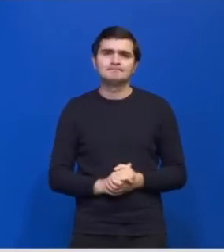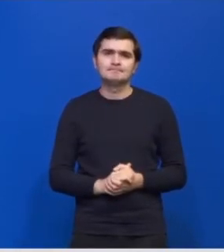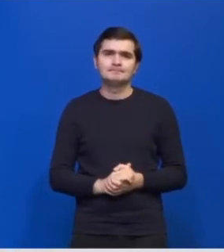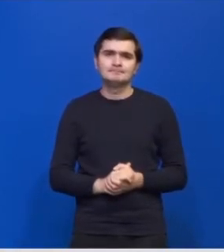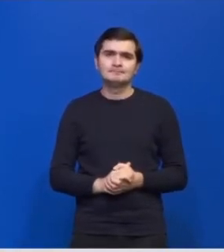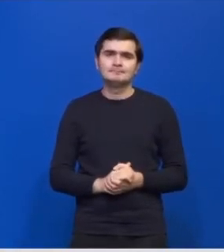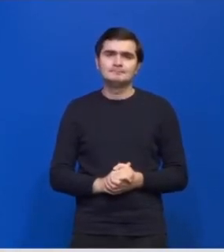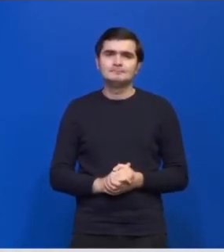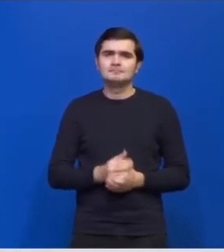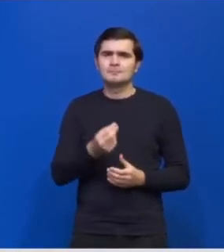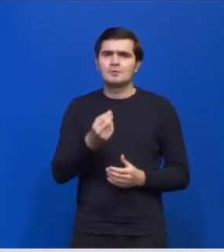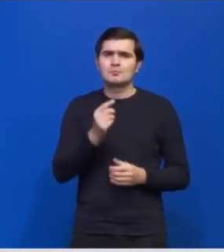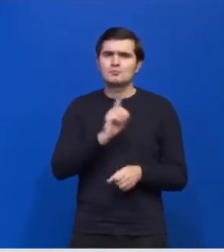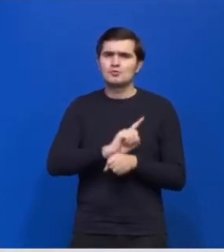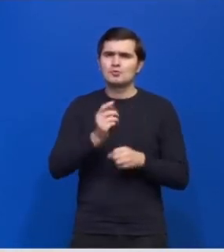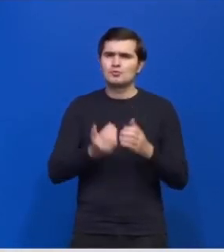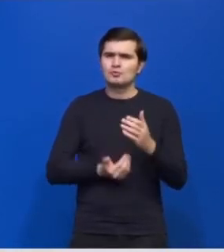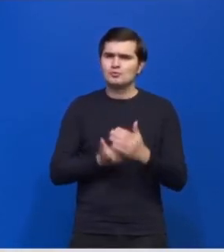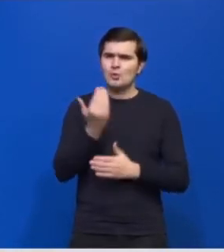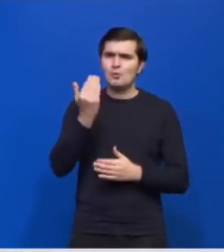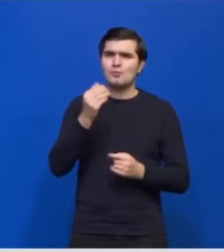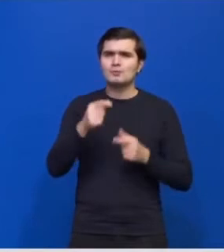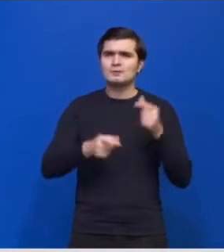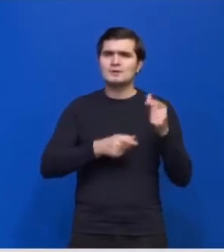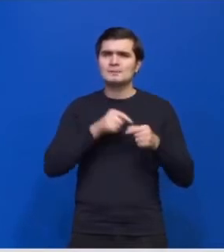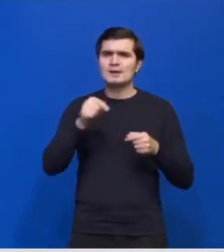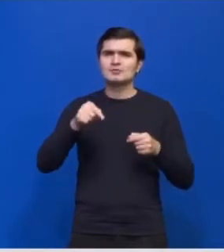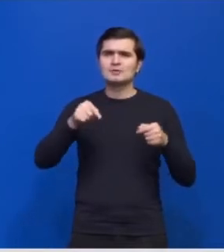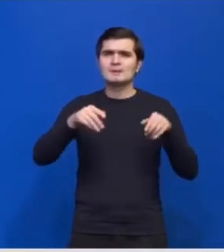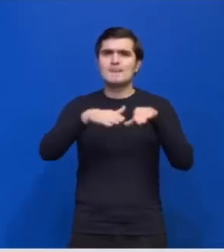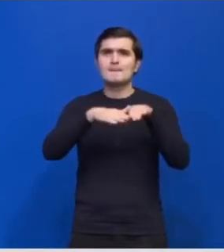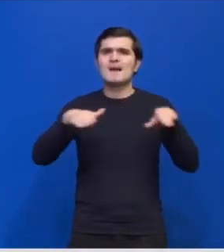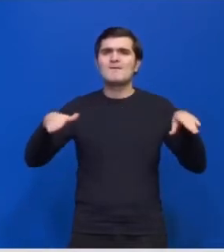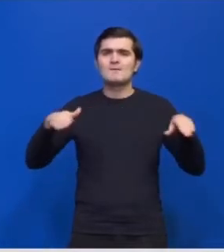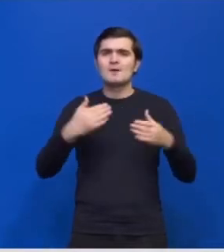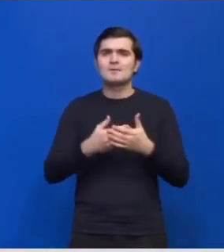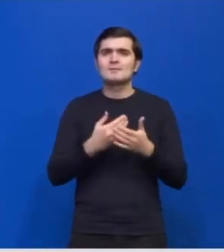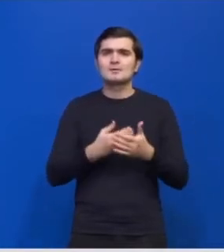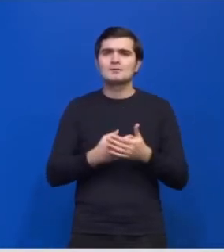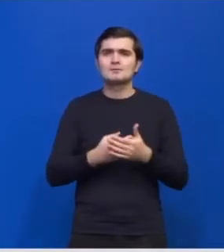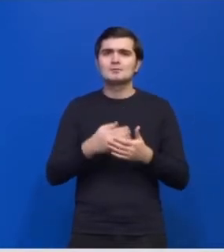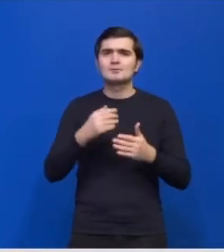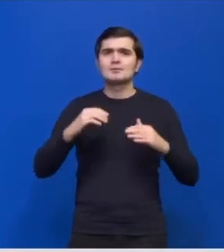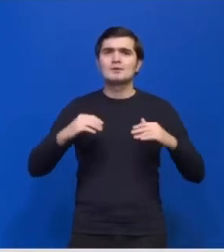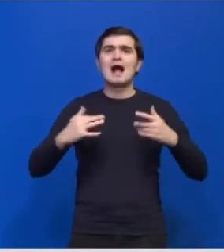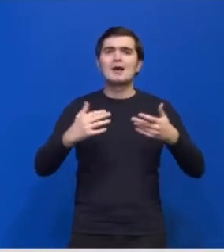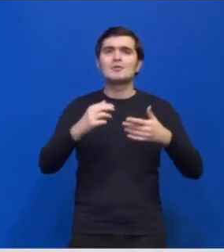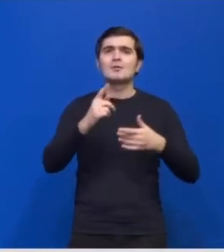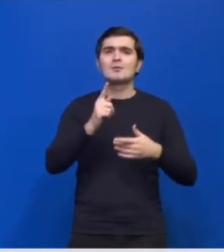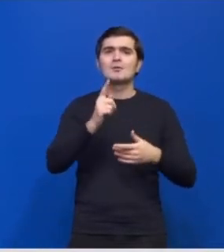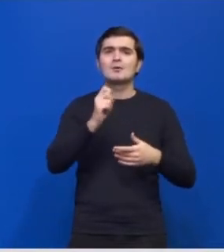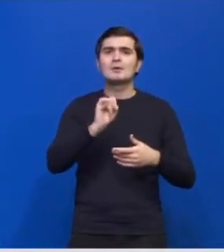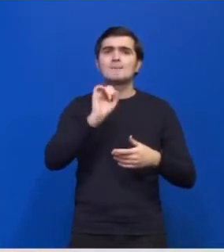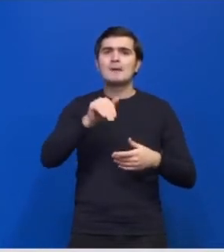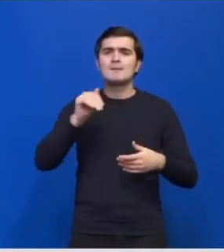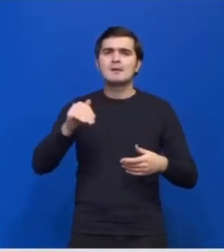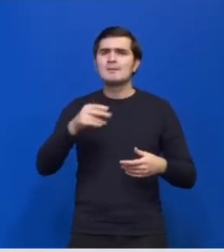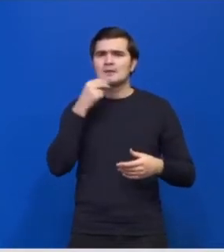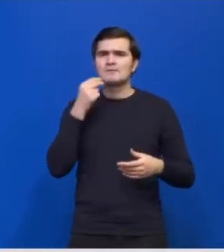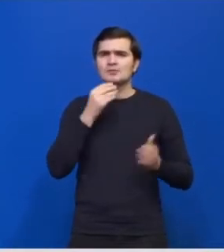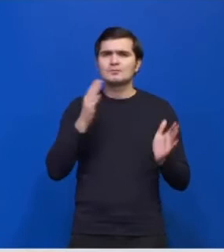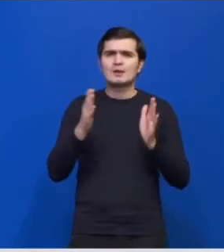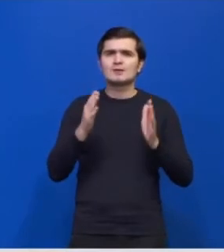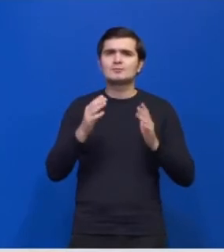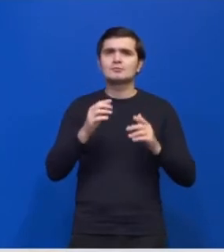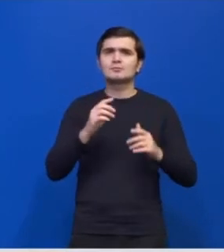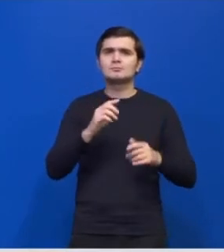Ca nouă date referitor la plafoanele pentru Agro-IMMI Invest beneficiem de cadrul temporar pus la dispoziție de